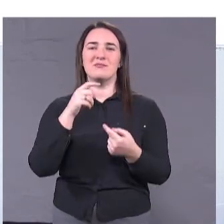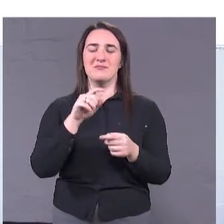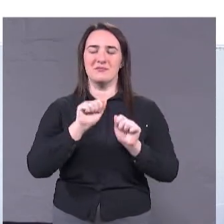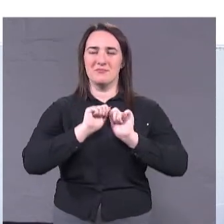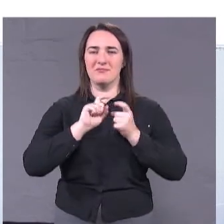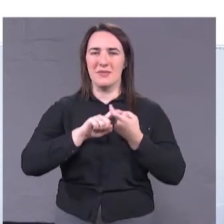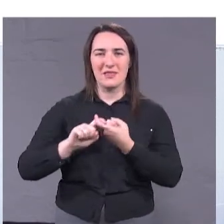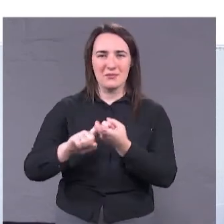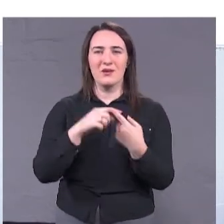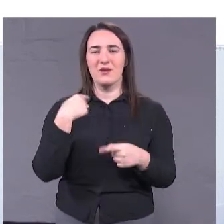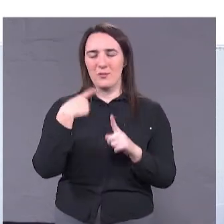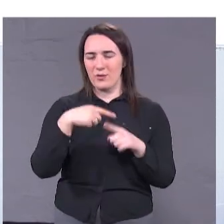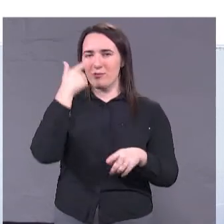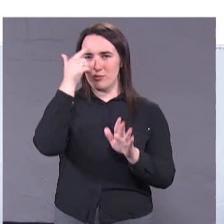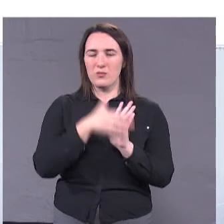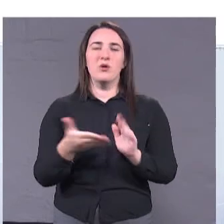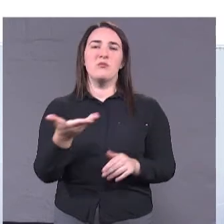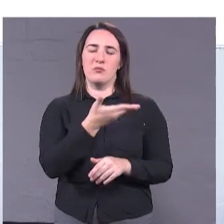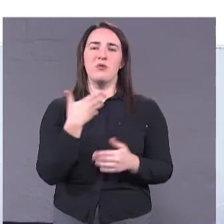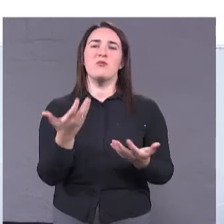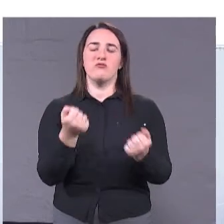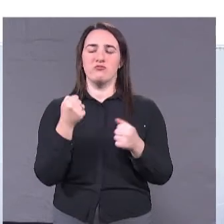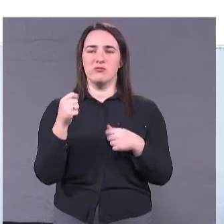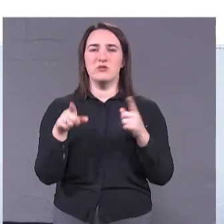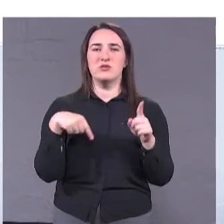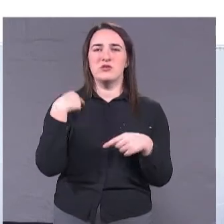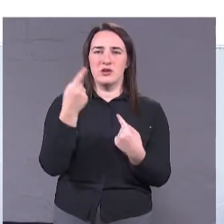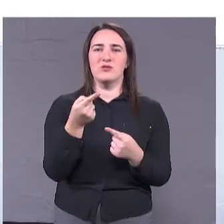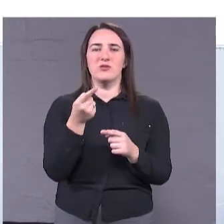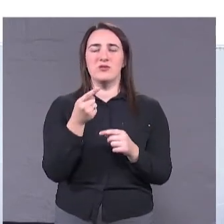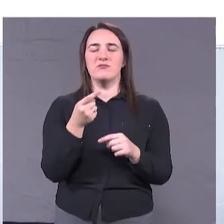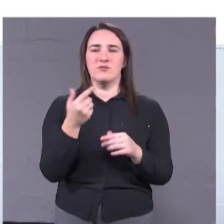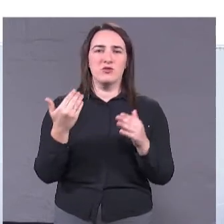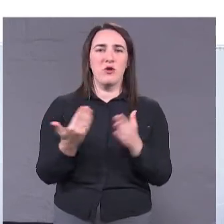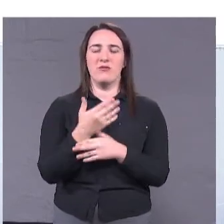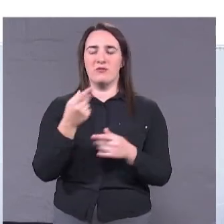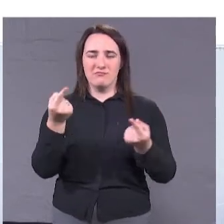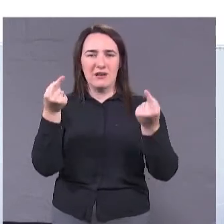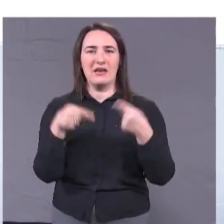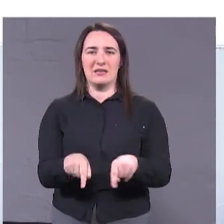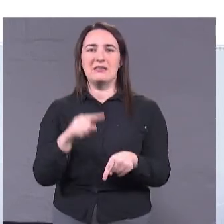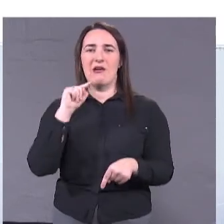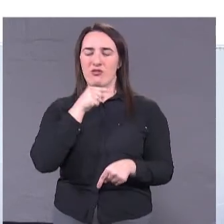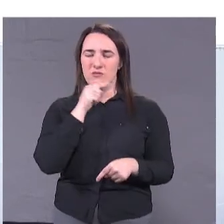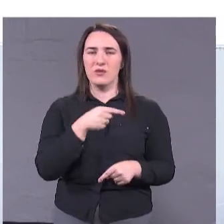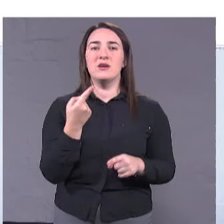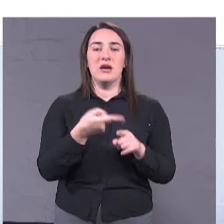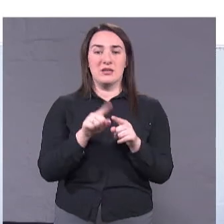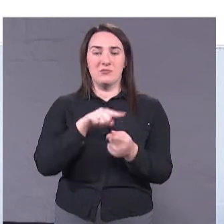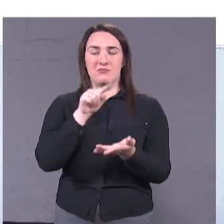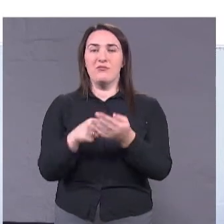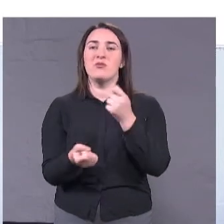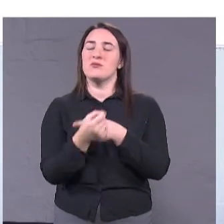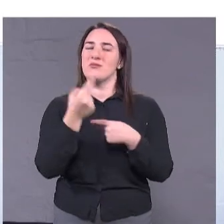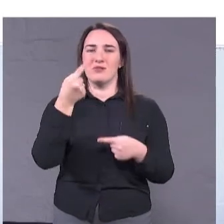я розумію, що ми получим следующий виток, волну економічного кризиса. Эти вопросы вийдуть на перший план.